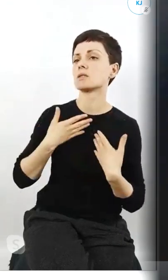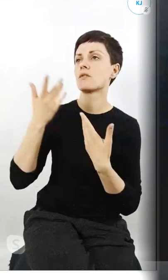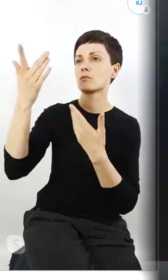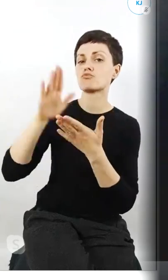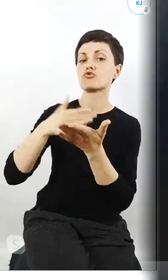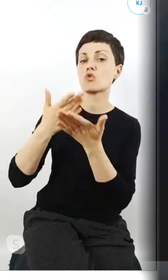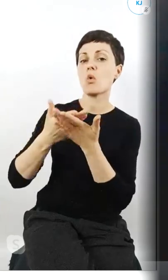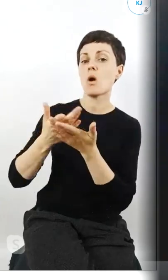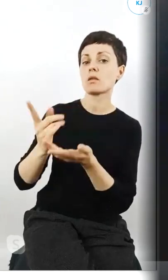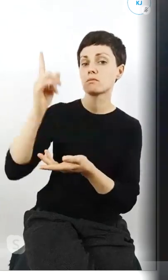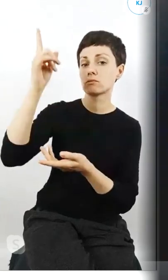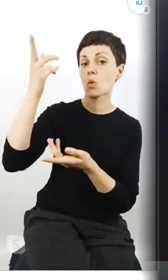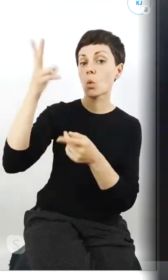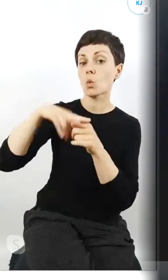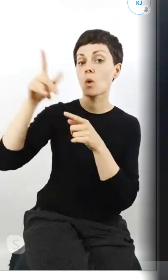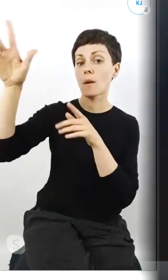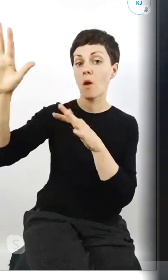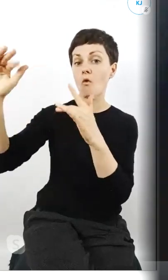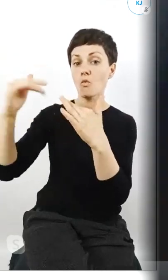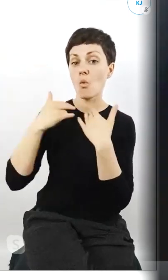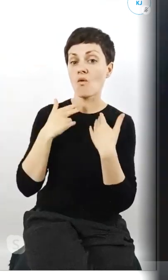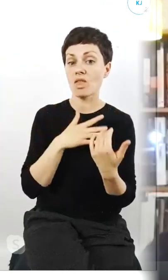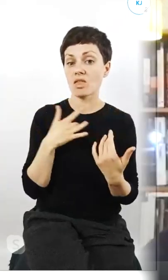mają realny wpływ na nasze życie